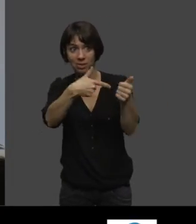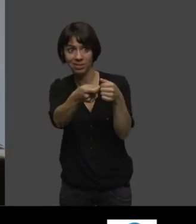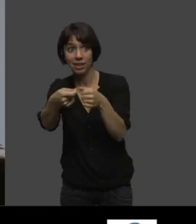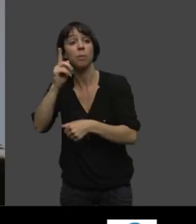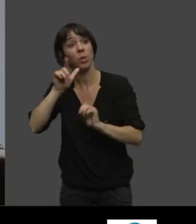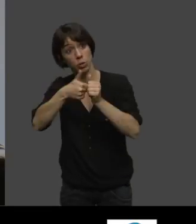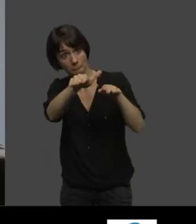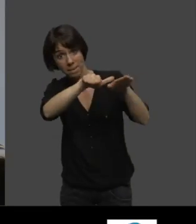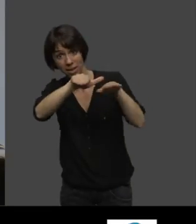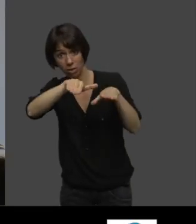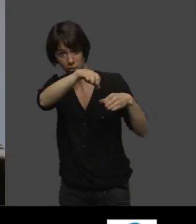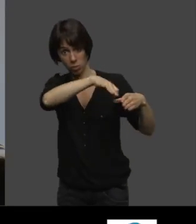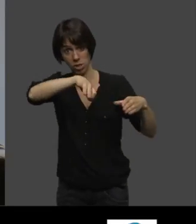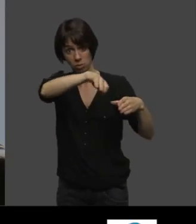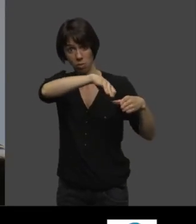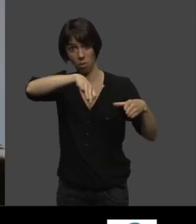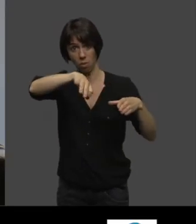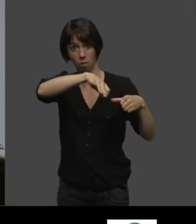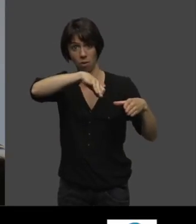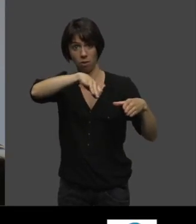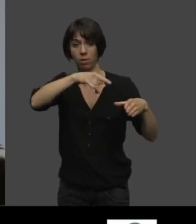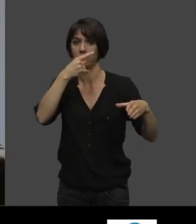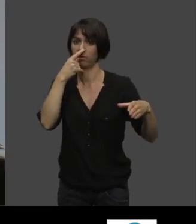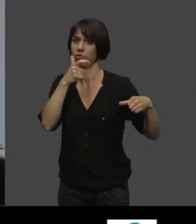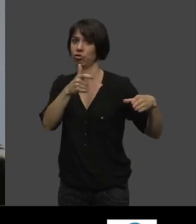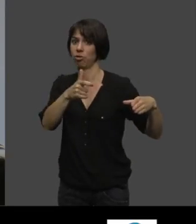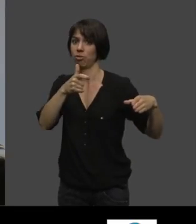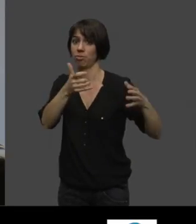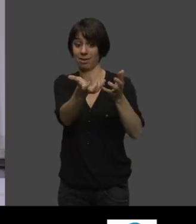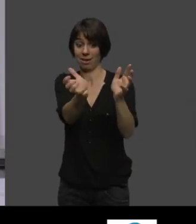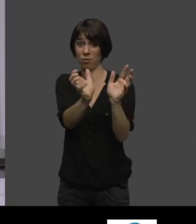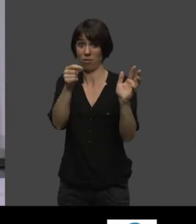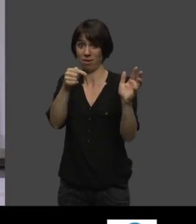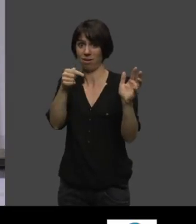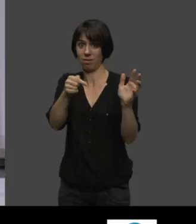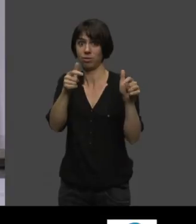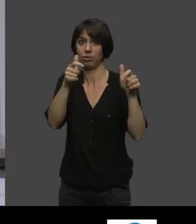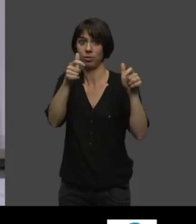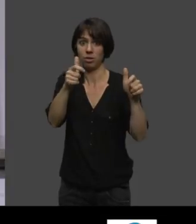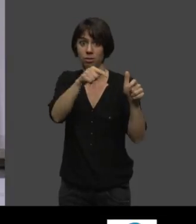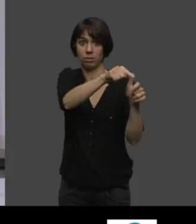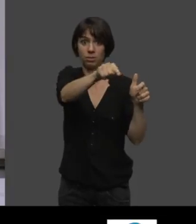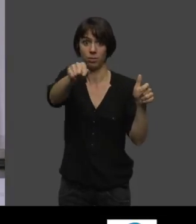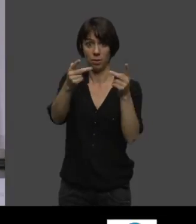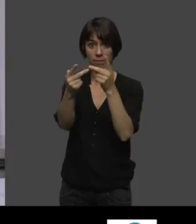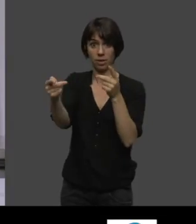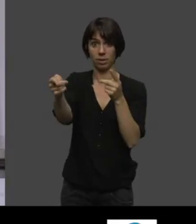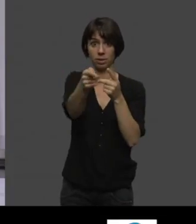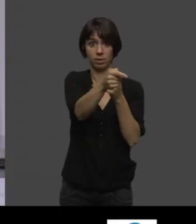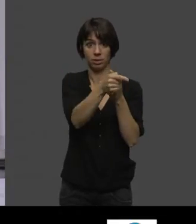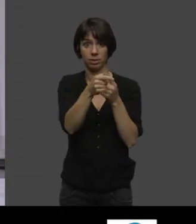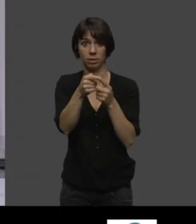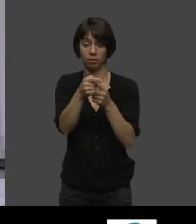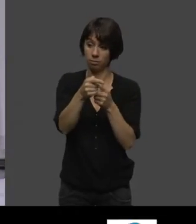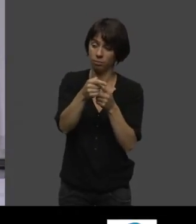Et d'un seul coup, il s'est passé ce petit miracle, c'est que j'avais un avantage